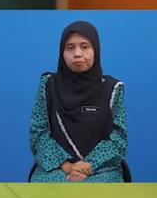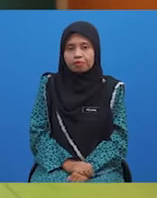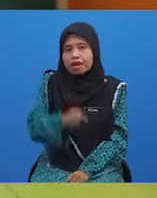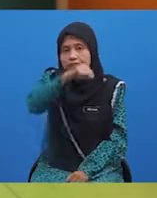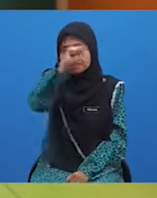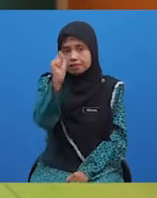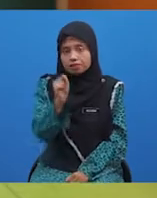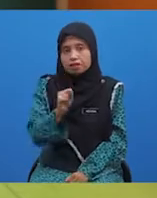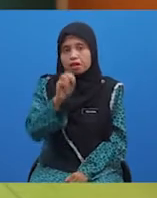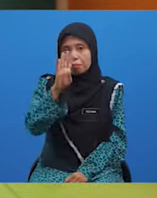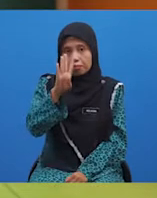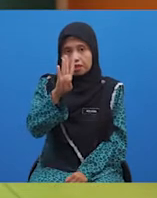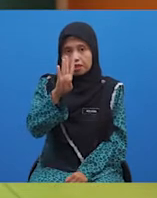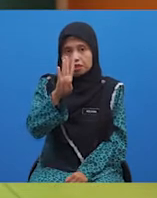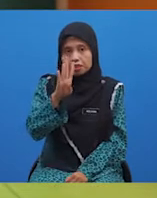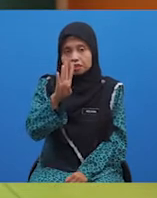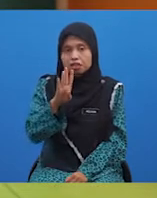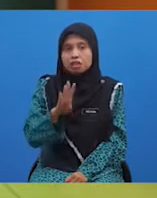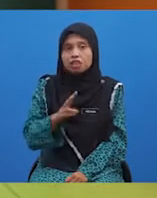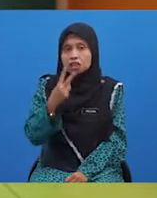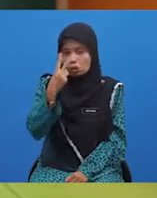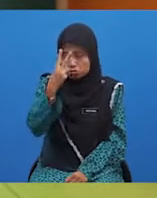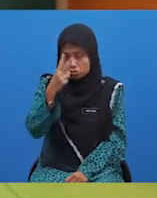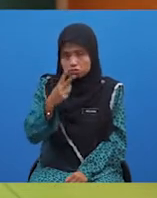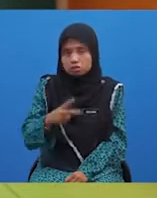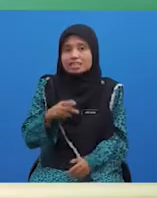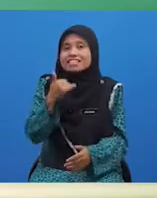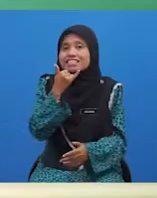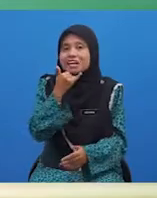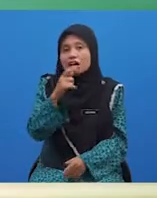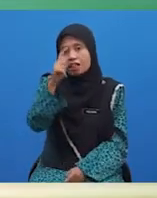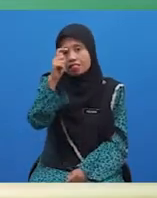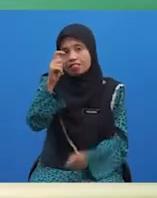Soalan empat, analisis kesalahan tata bahasa.